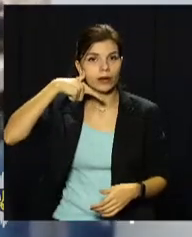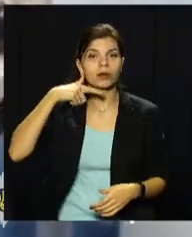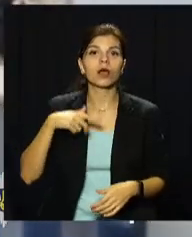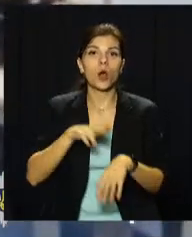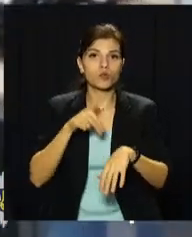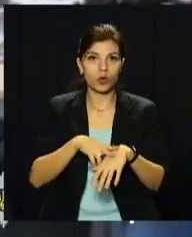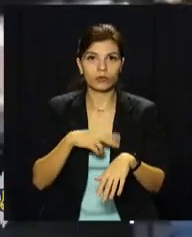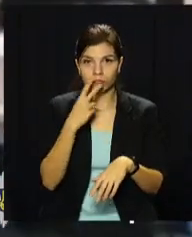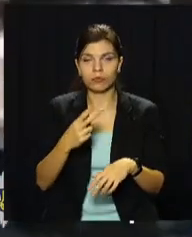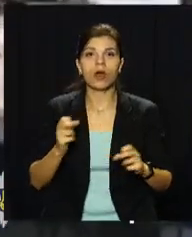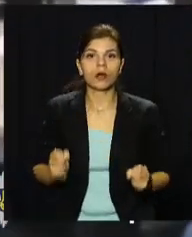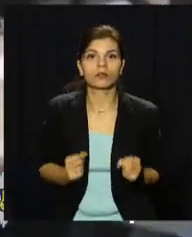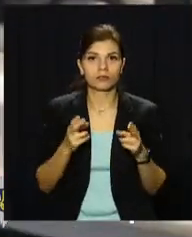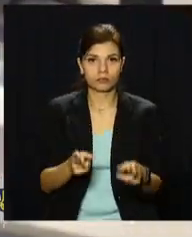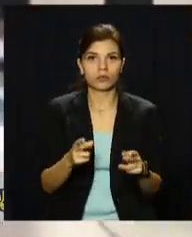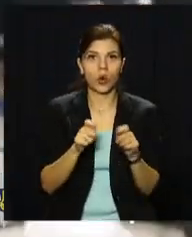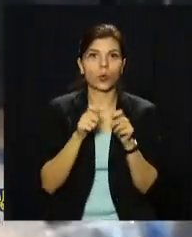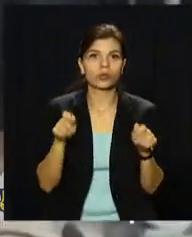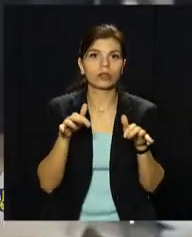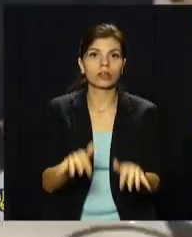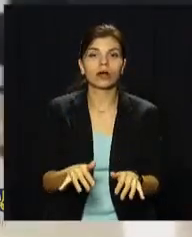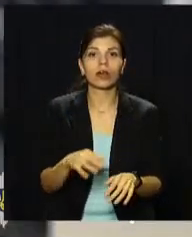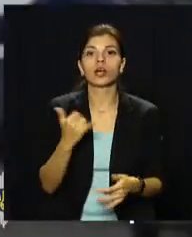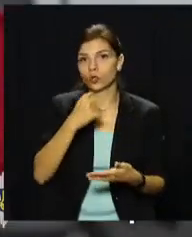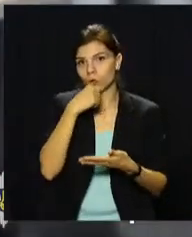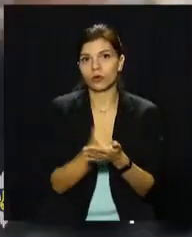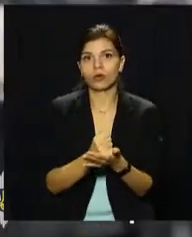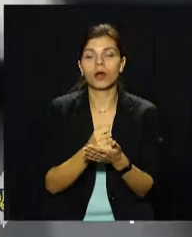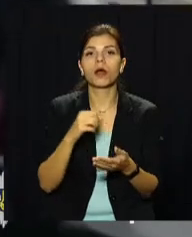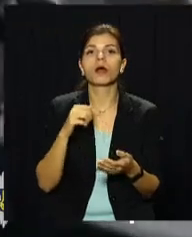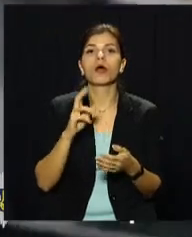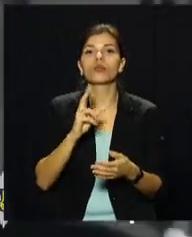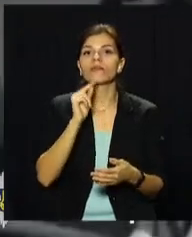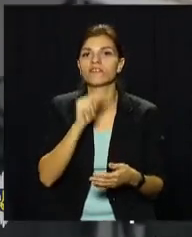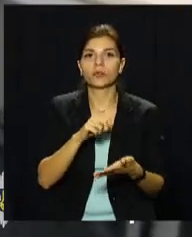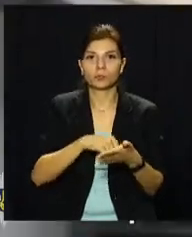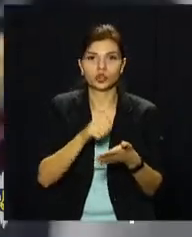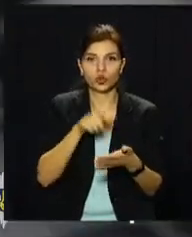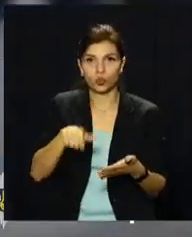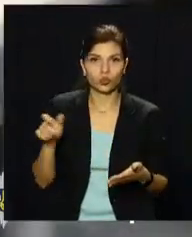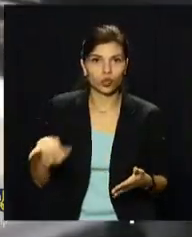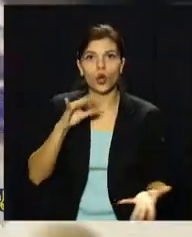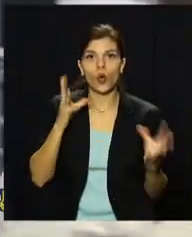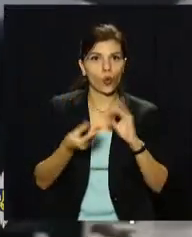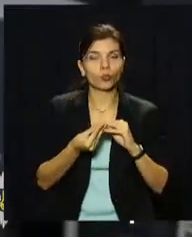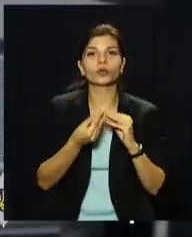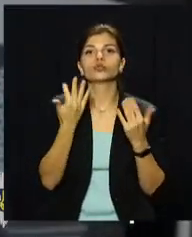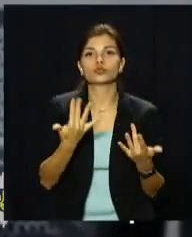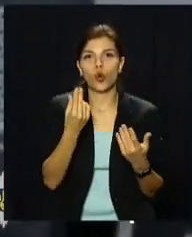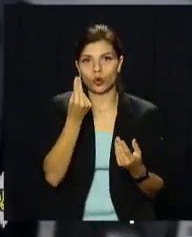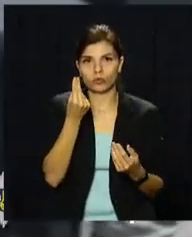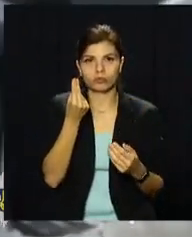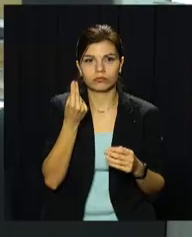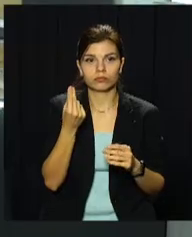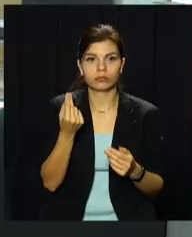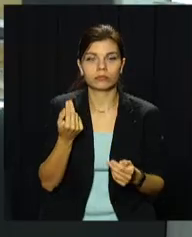Поліція порушила кримінальне провадження. Наразі встановлюється коло причетних до злочину осіб та загальна сума завданих збитків.